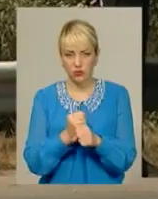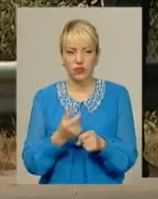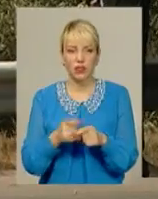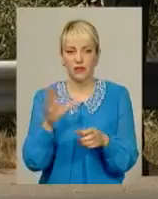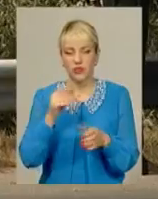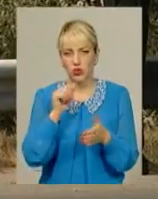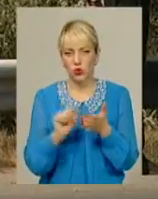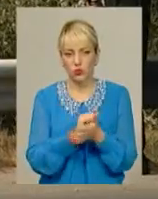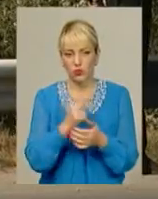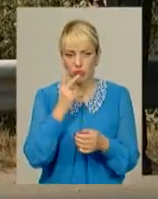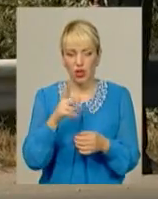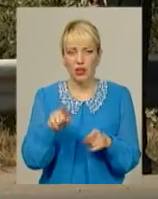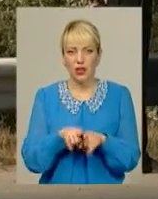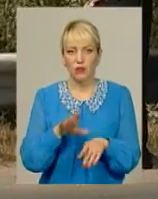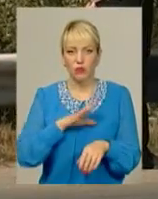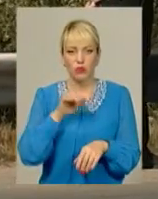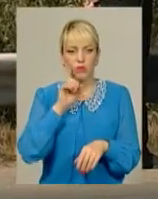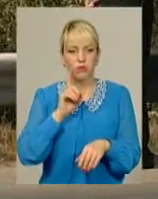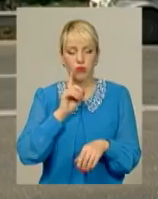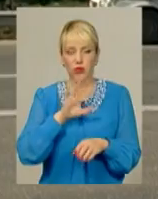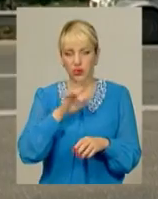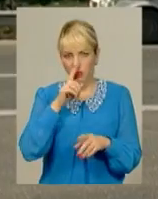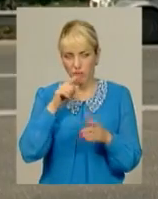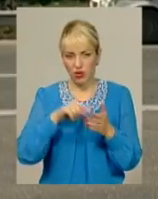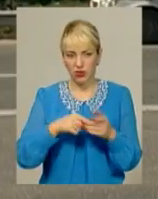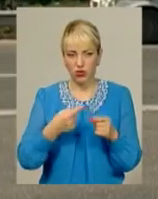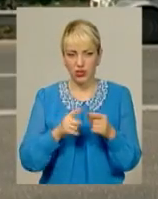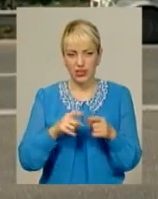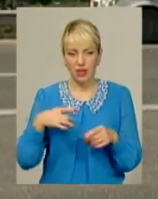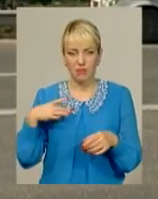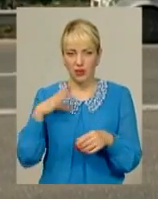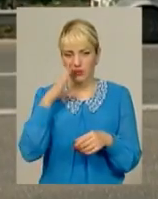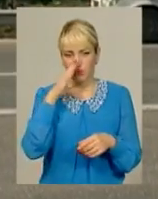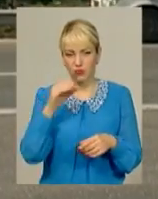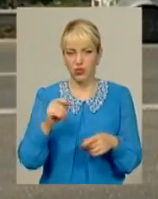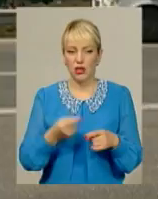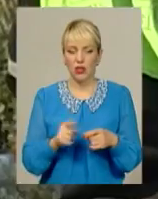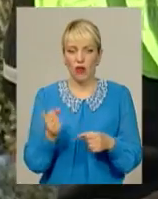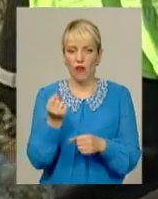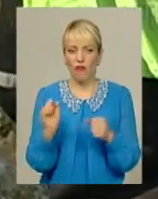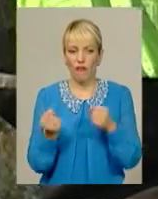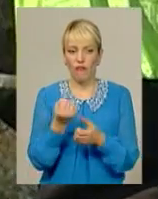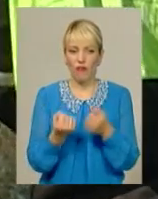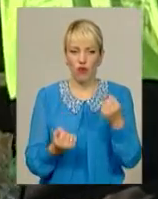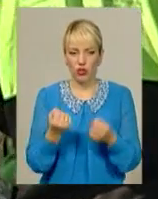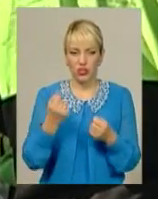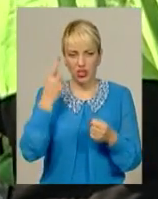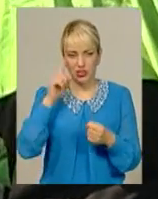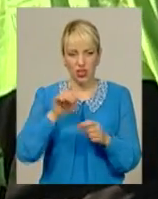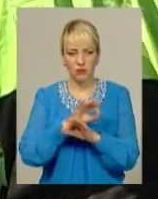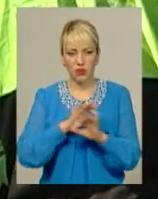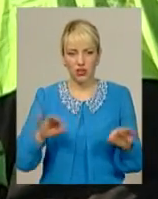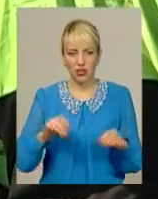документи. Так було, допоки в поле зору перевіряючих не потрапив оцей білий мікроавтобус. Цього водія тут добре знають, бо його вже